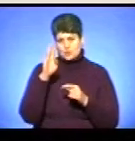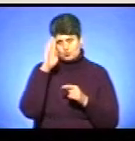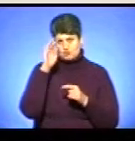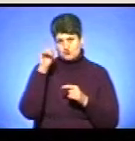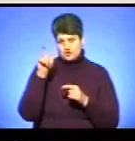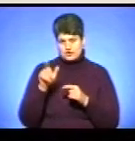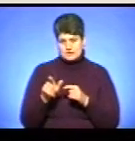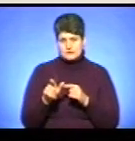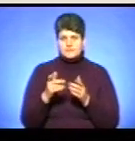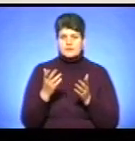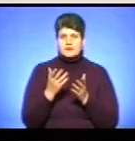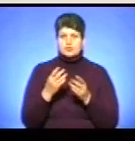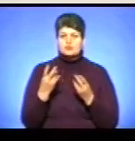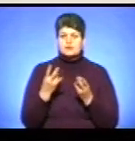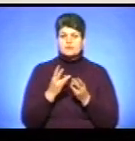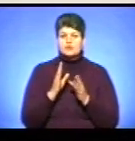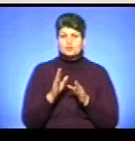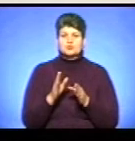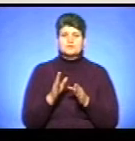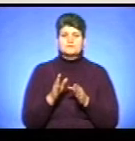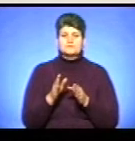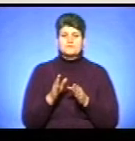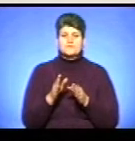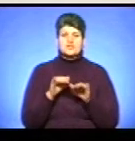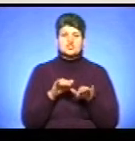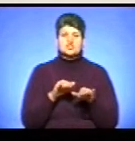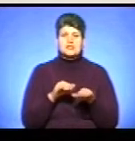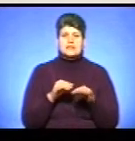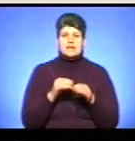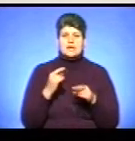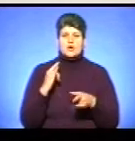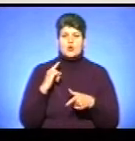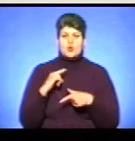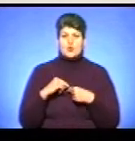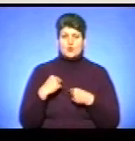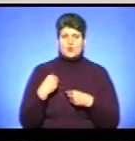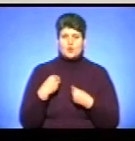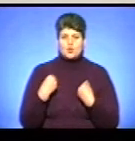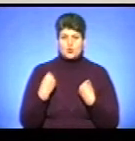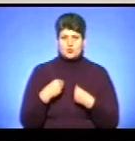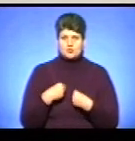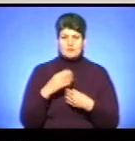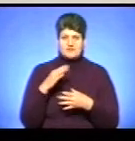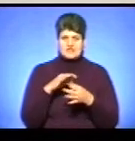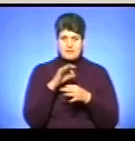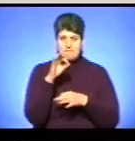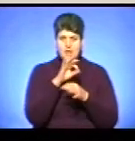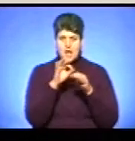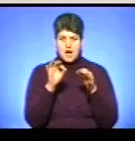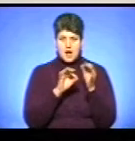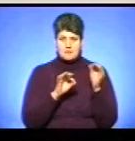на якого потрібно буде шити костюм. Тобто всі параметри